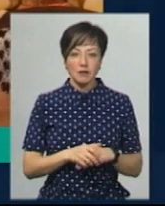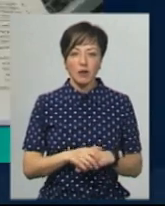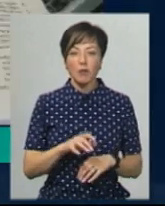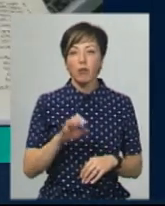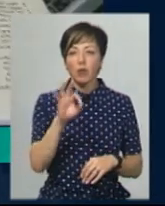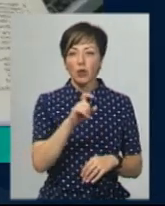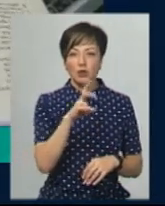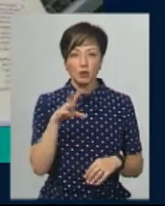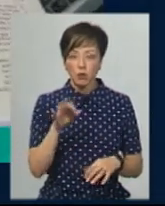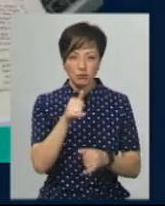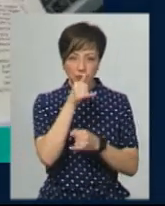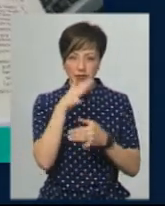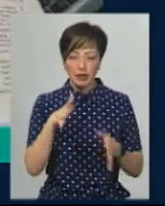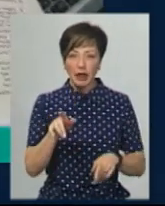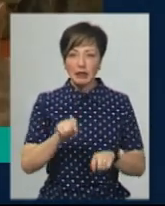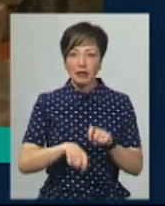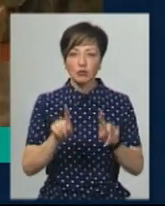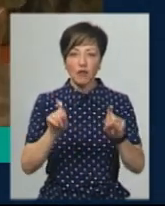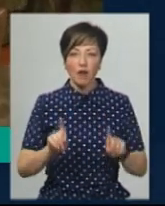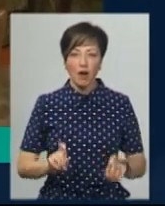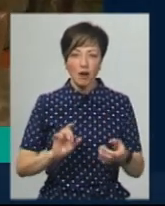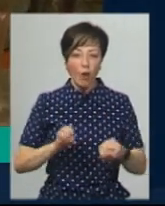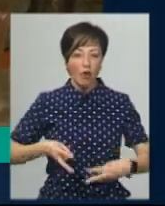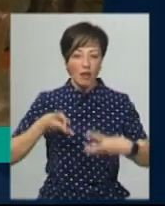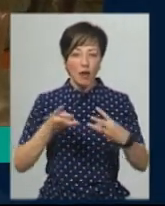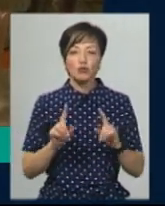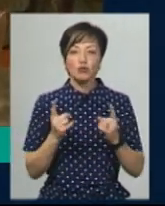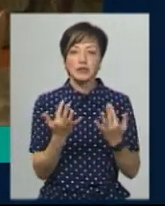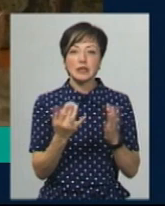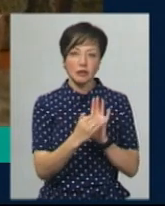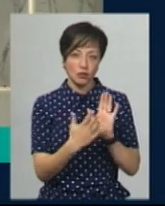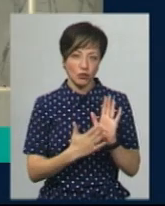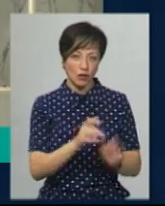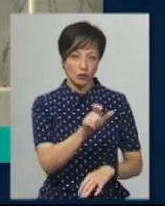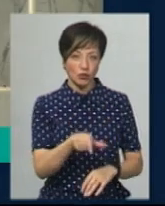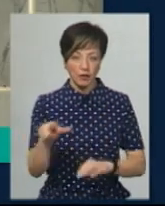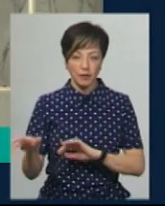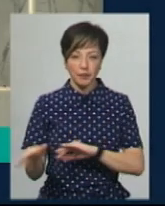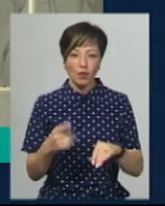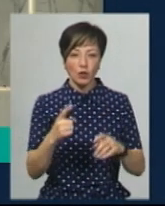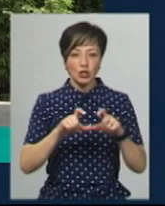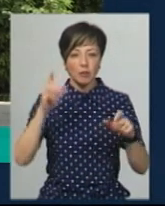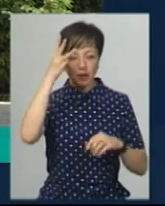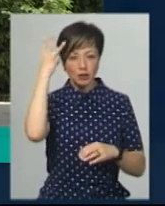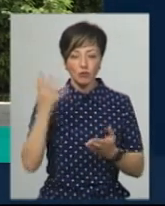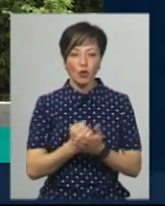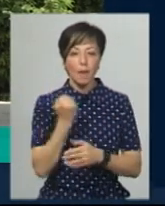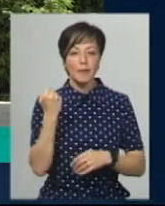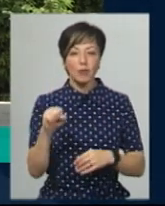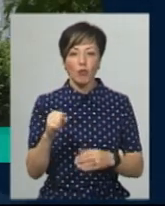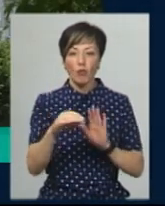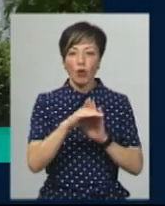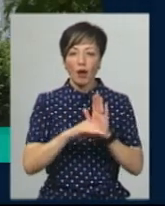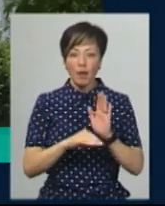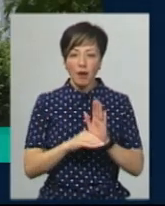Хмельниччини не змогли пройти тестування онлайн. Чому та скільки учасників зареєструвалось? Одна із шкіл Хмельницького здобула перемогу в